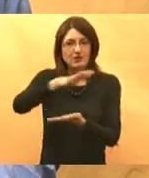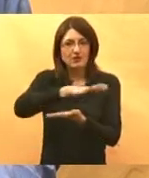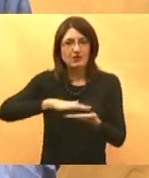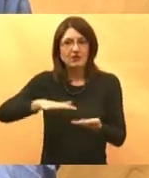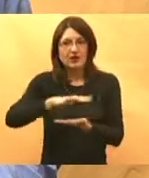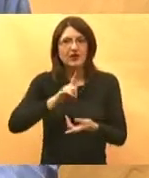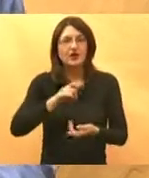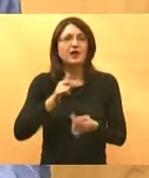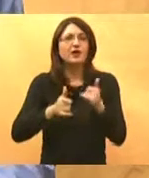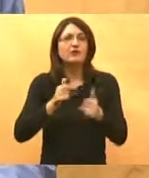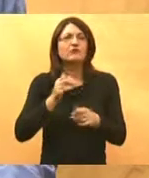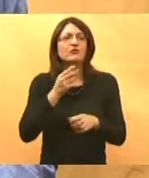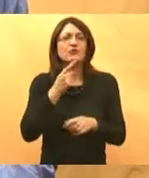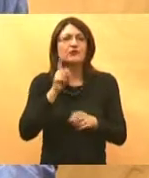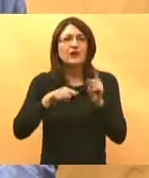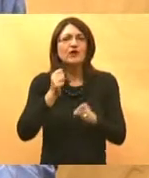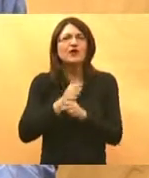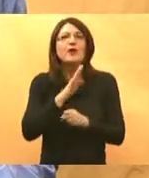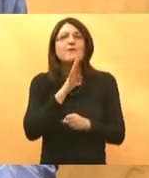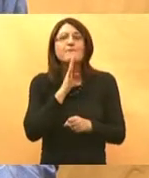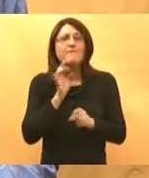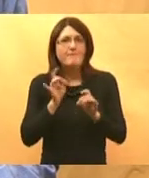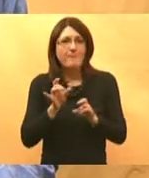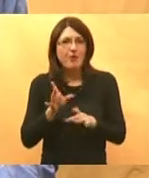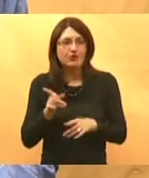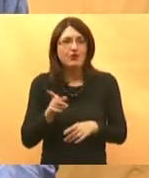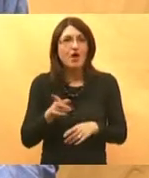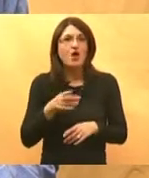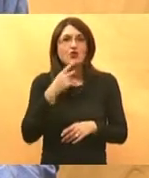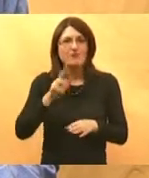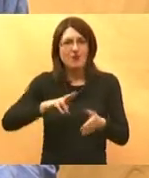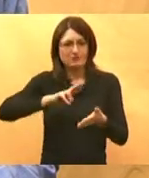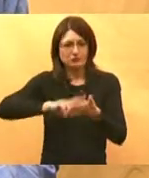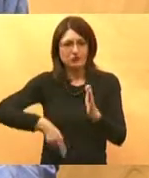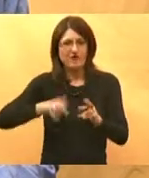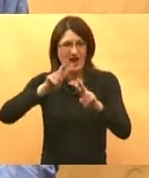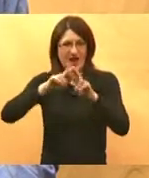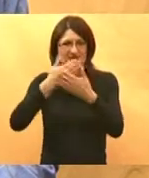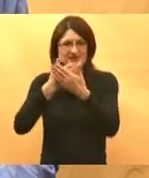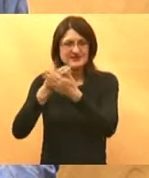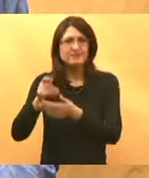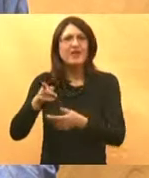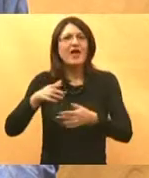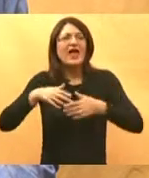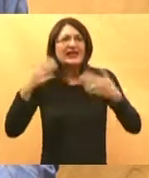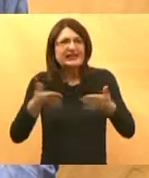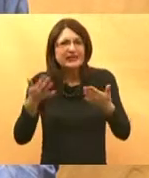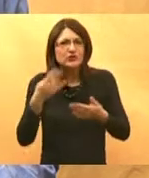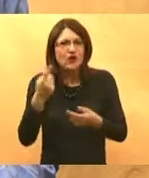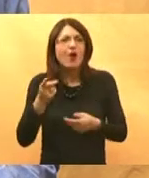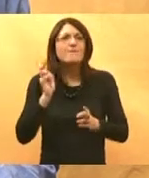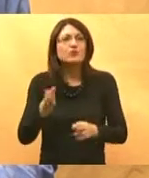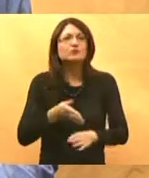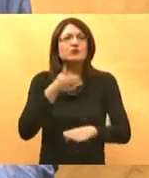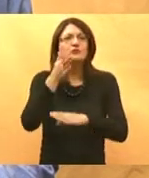ko radi popodne. Inače, pacijenti koji imaju osiguranje HZZO-a po ugovorima koje mi svi imamo za određena hitna i poluhitna stanja mogu se uvijek